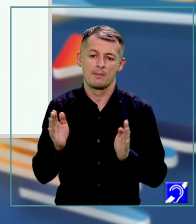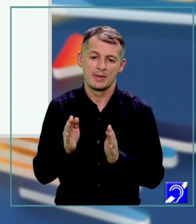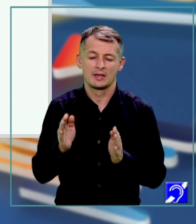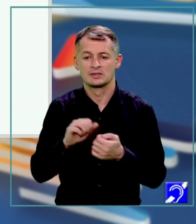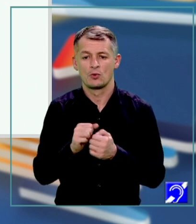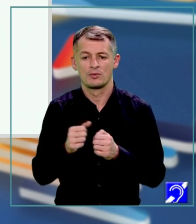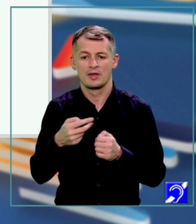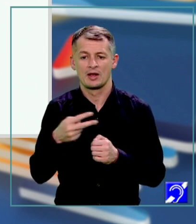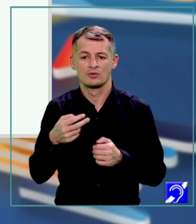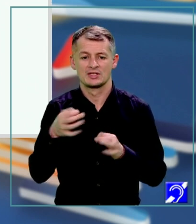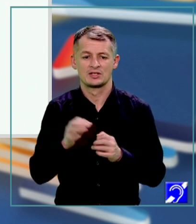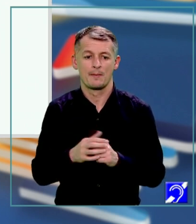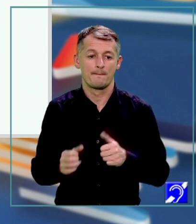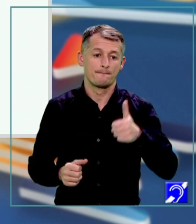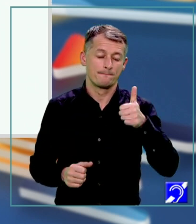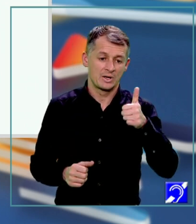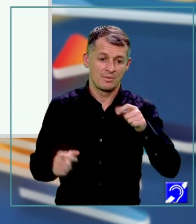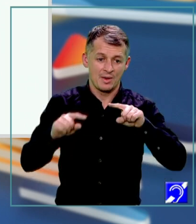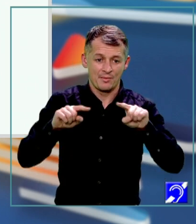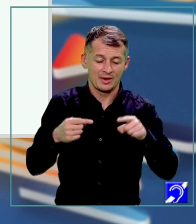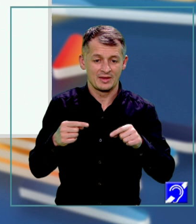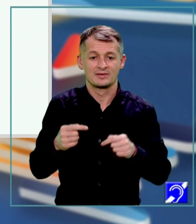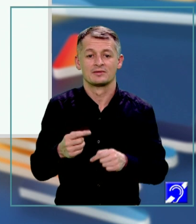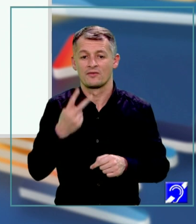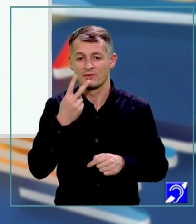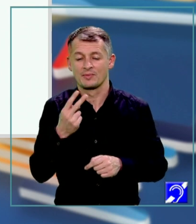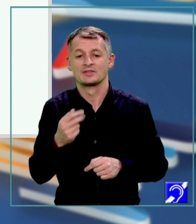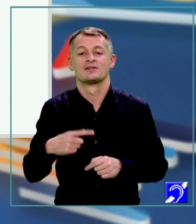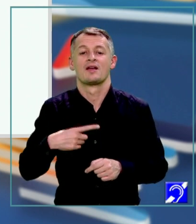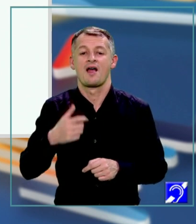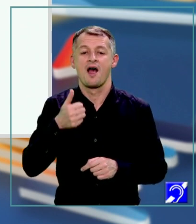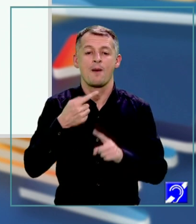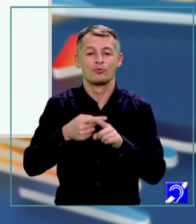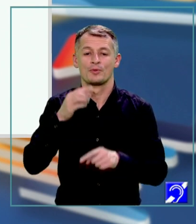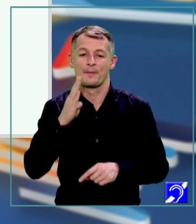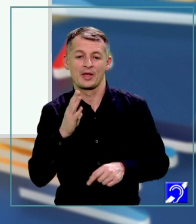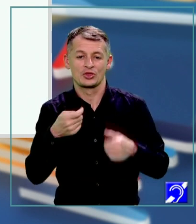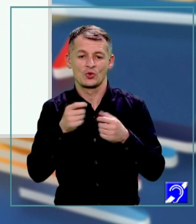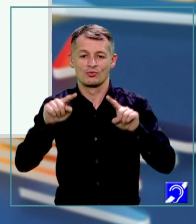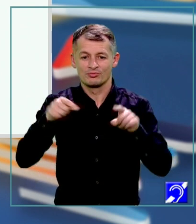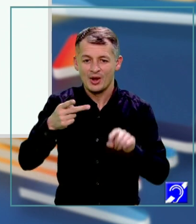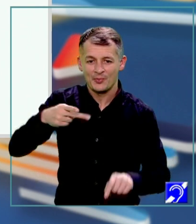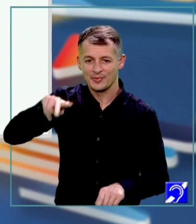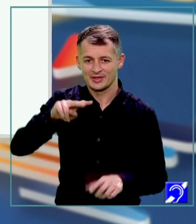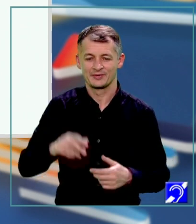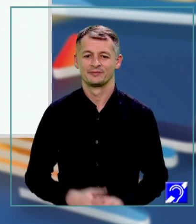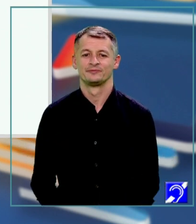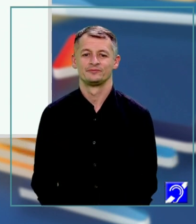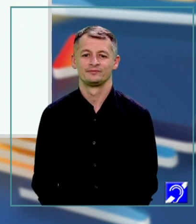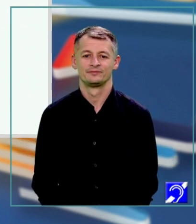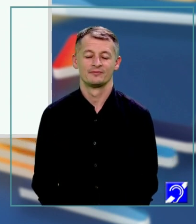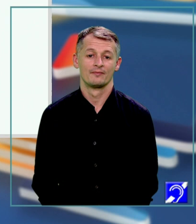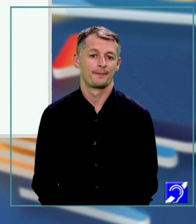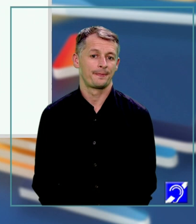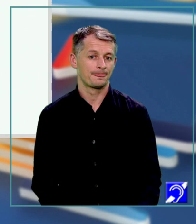paranteză este formula A plus B totul la pătrat. A